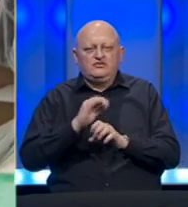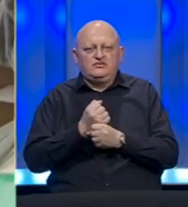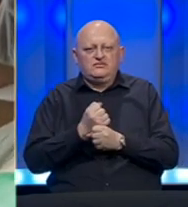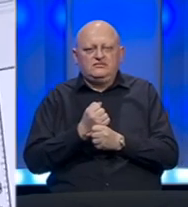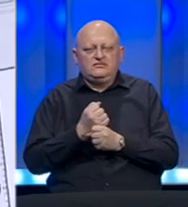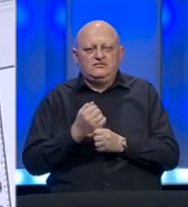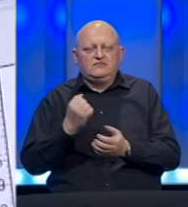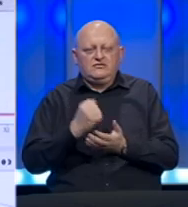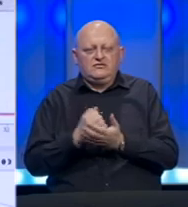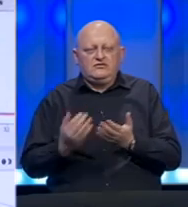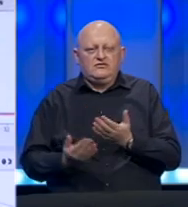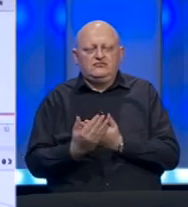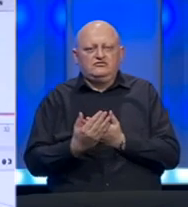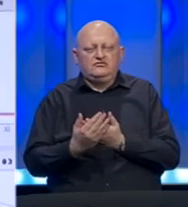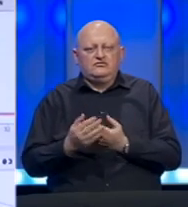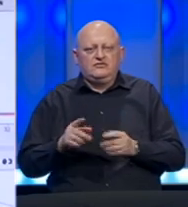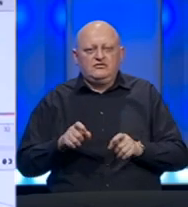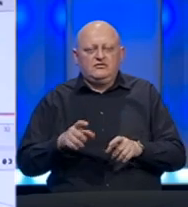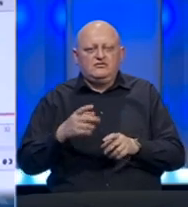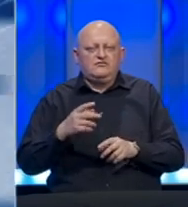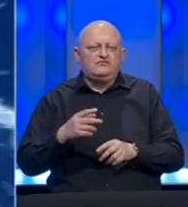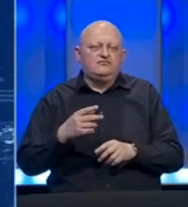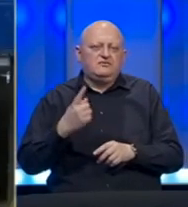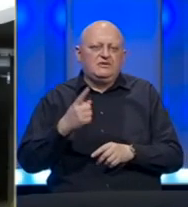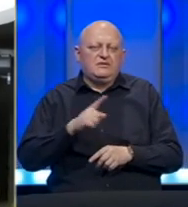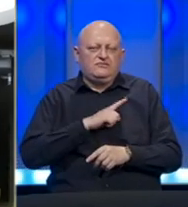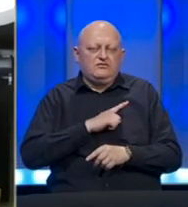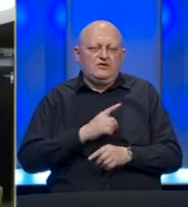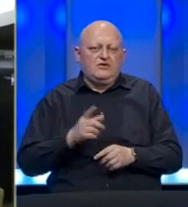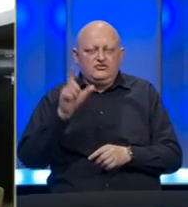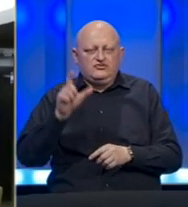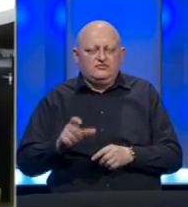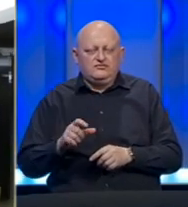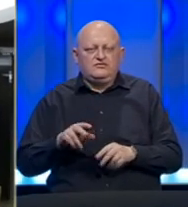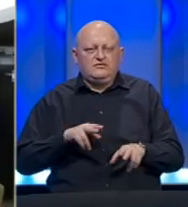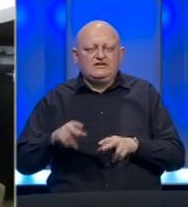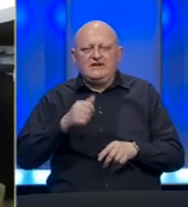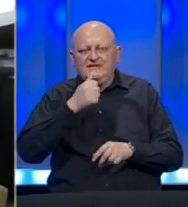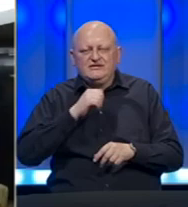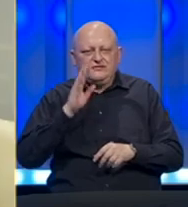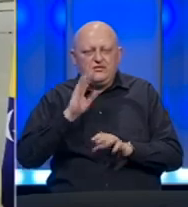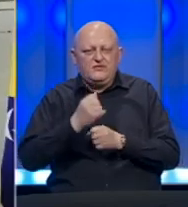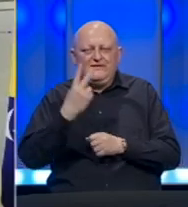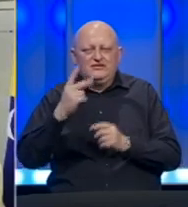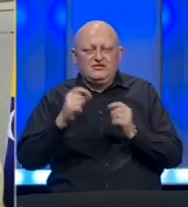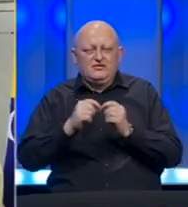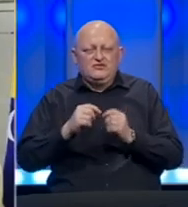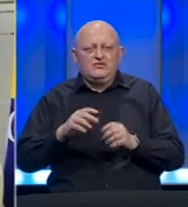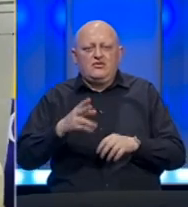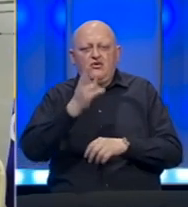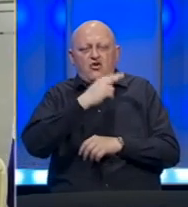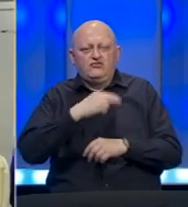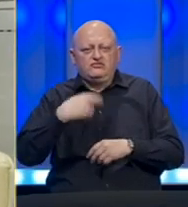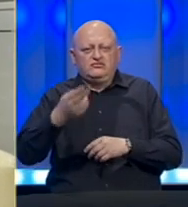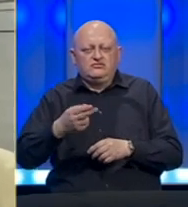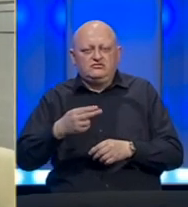Hercegovini potvrđeni novi slučajevi koronavirusa jedna osoba preminula. Ministar Financija BiH Vijekoslav Bevan da oblašten za